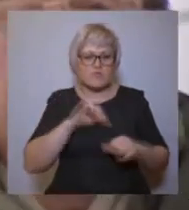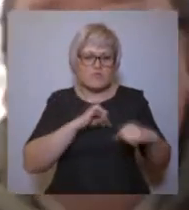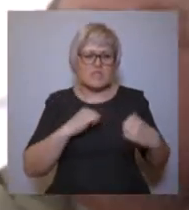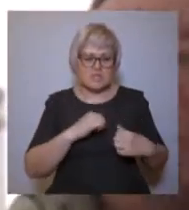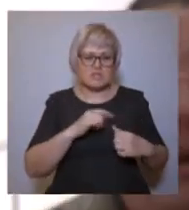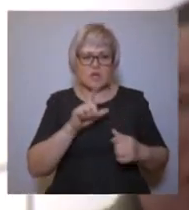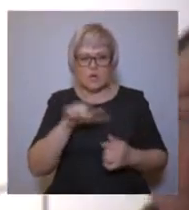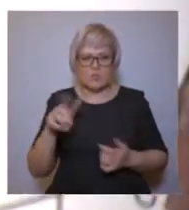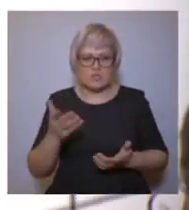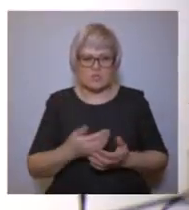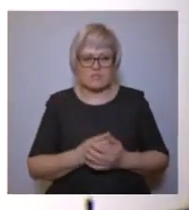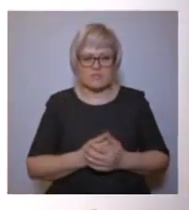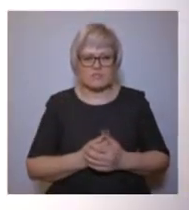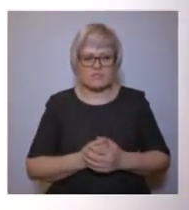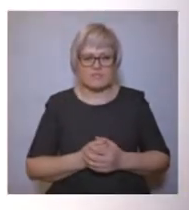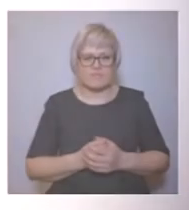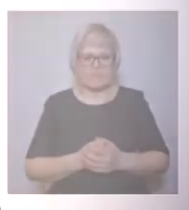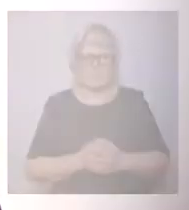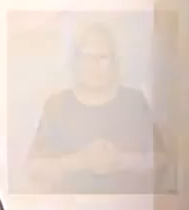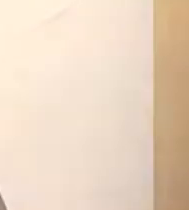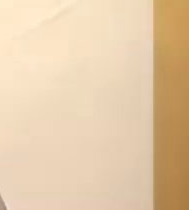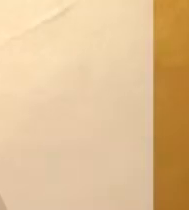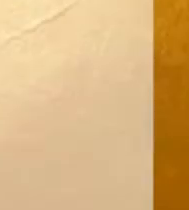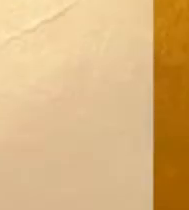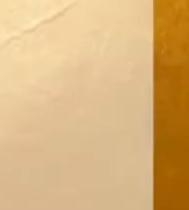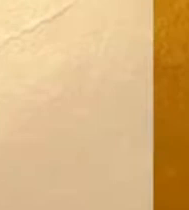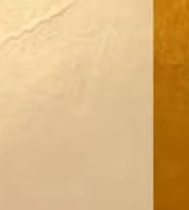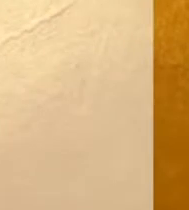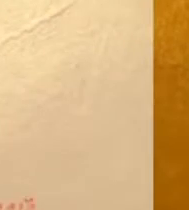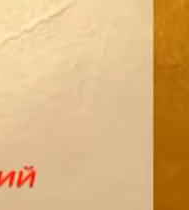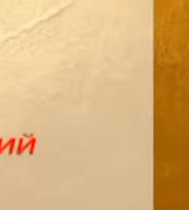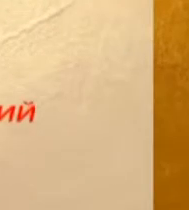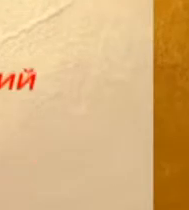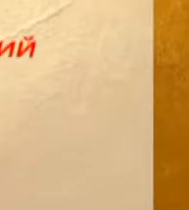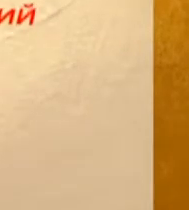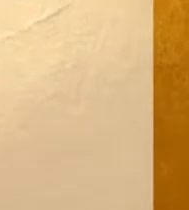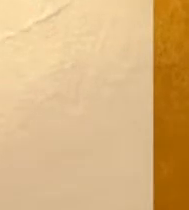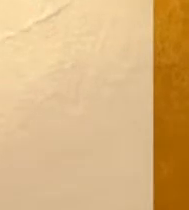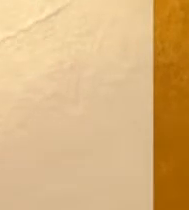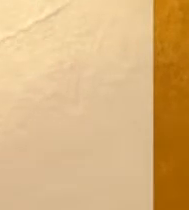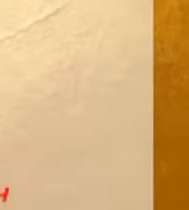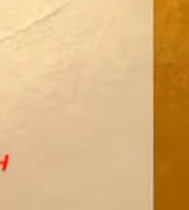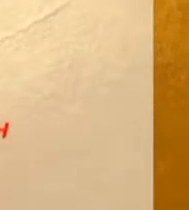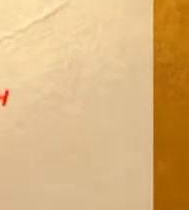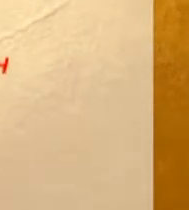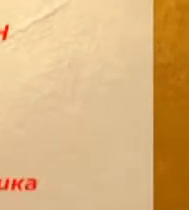селяя веру Христову в людские сердца. Редактор.Семкин А.Егорова